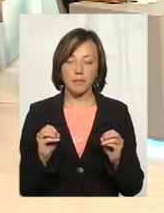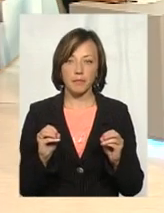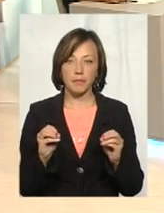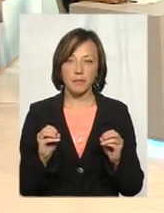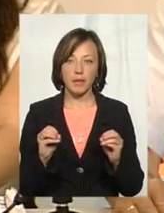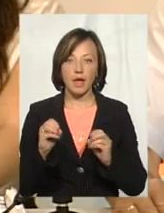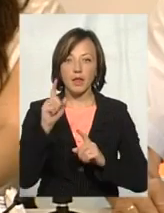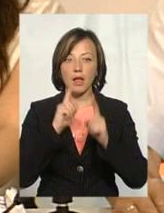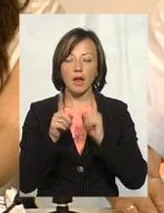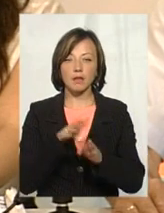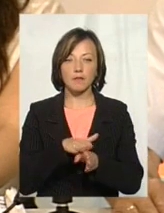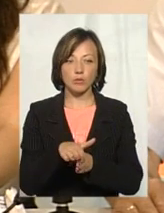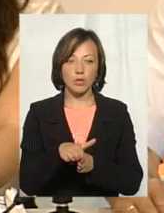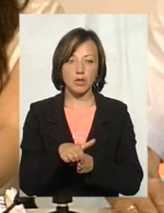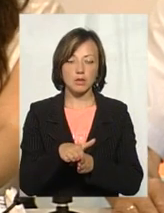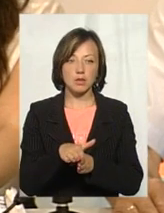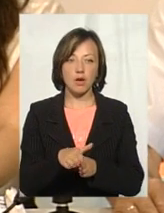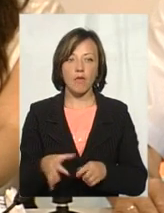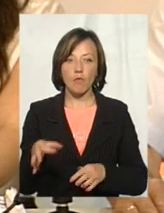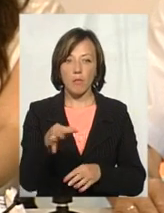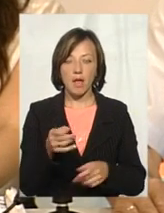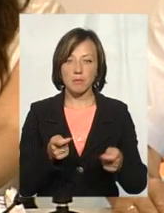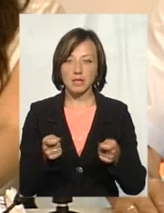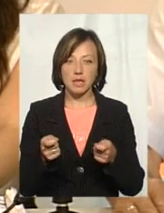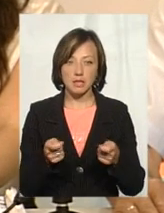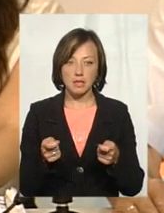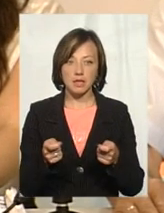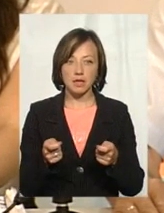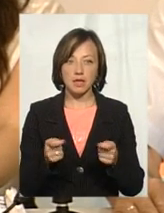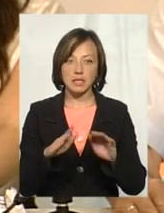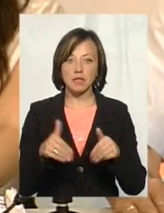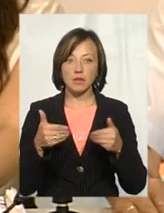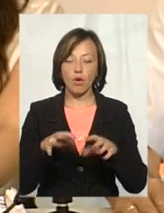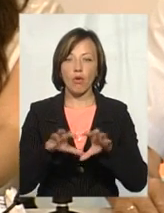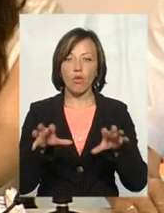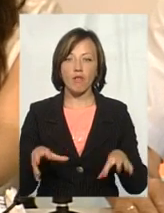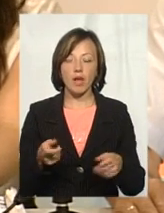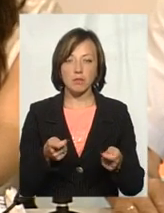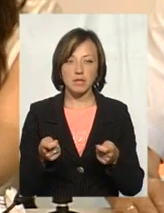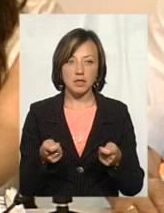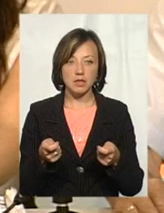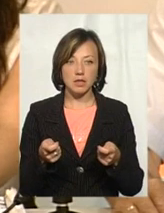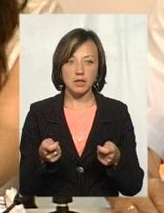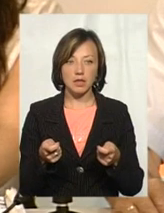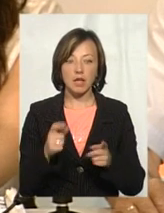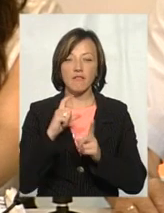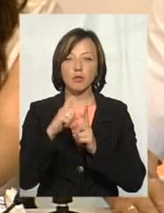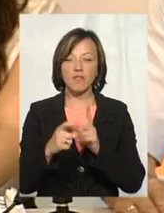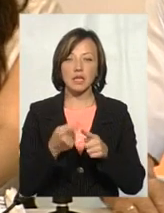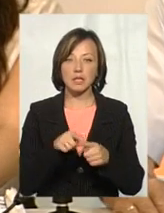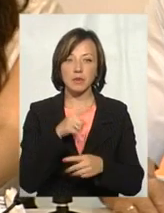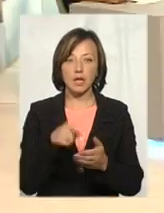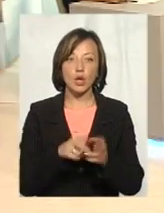та нарада, яка відбулася в обласній державній адміністрації, заіністерію голови обласної державної адміністрації, відповіла на ці запитання,